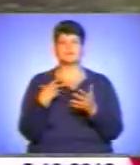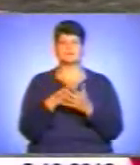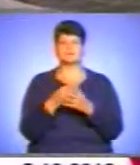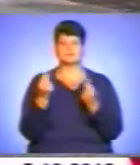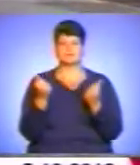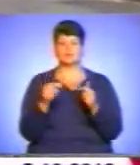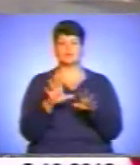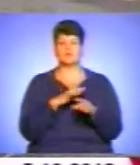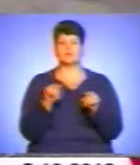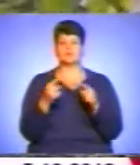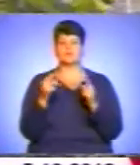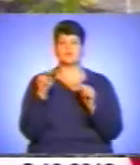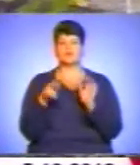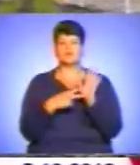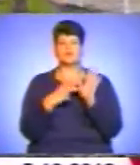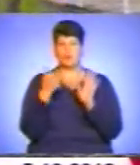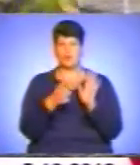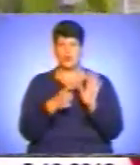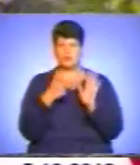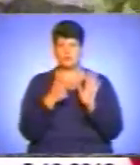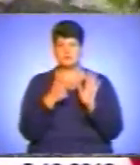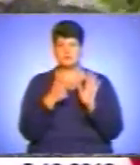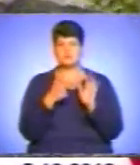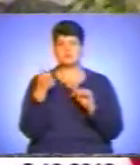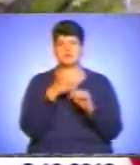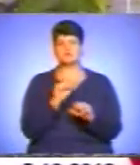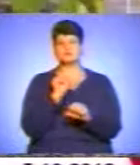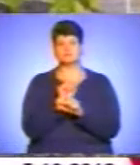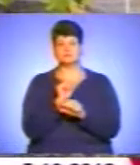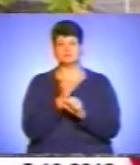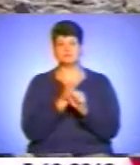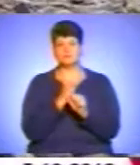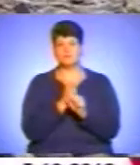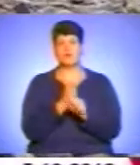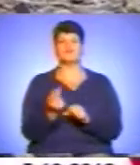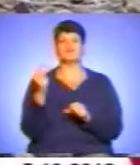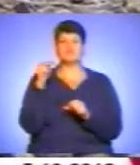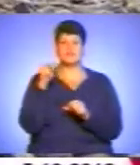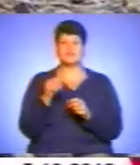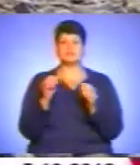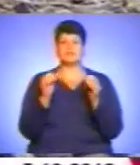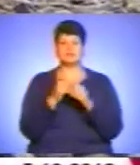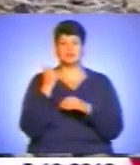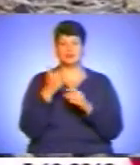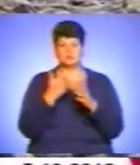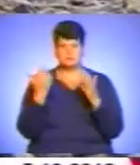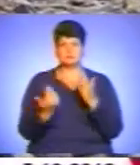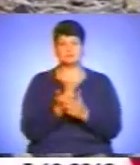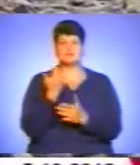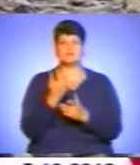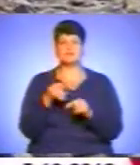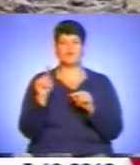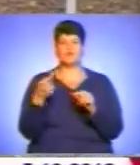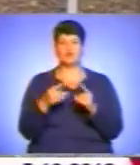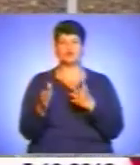кошти була створена в 2007 році. За рік припинила свою роботу. А у 2010-му її відновили, але з вимогою